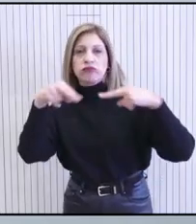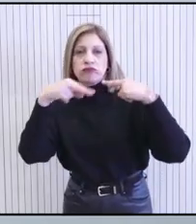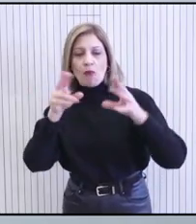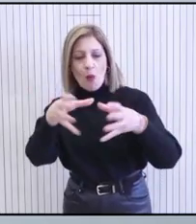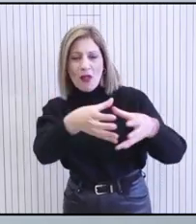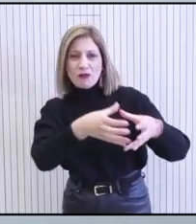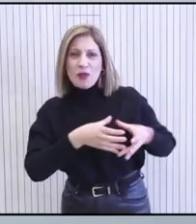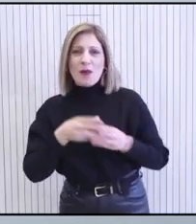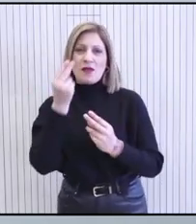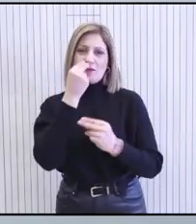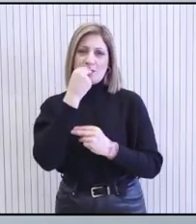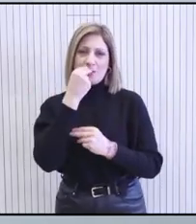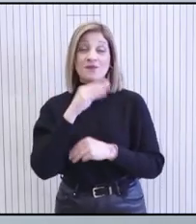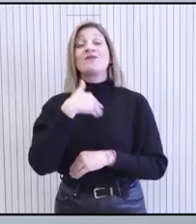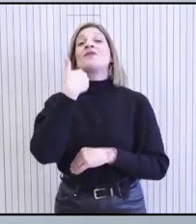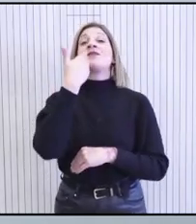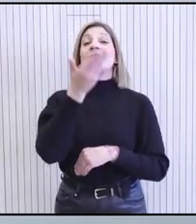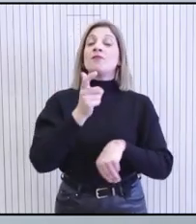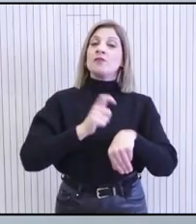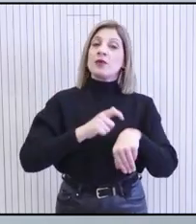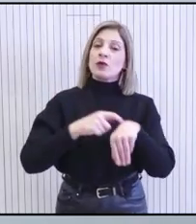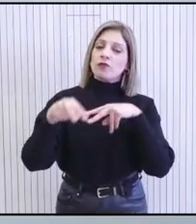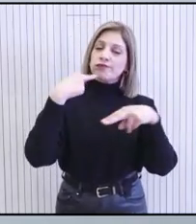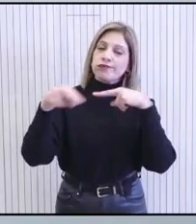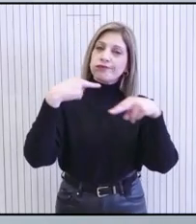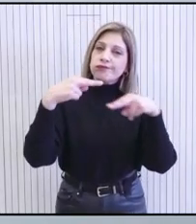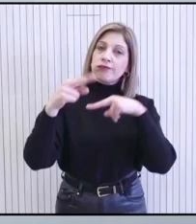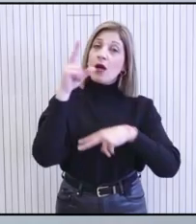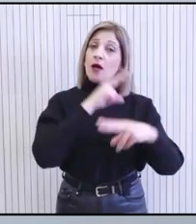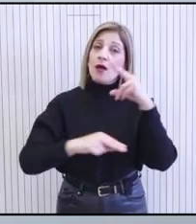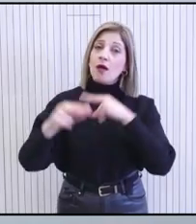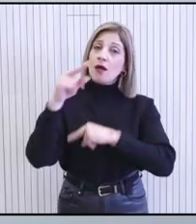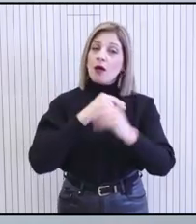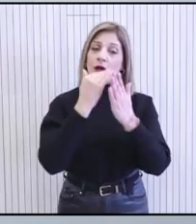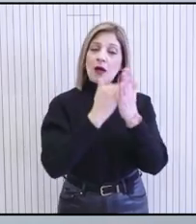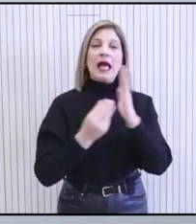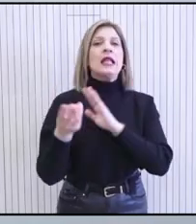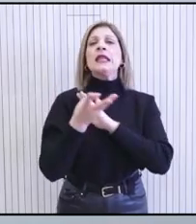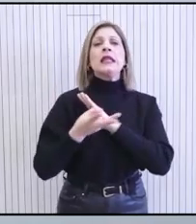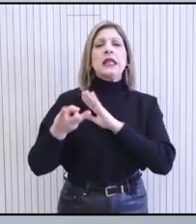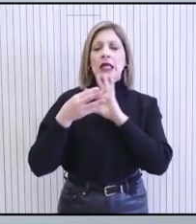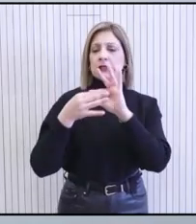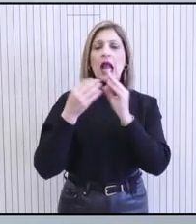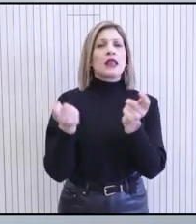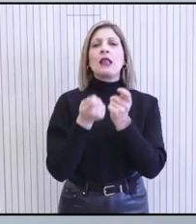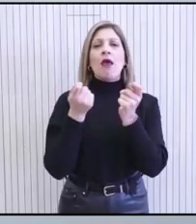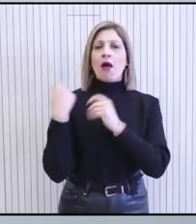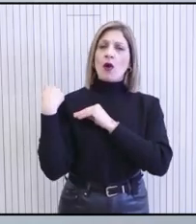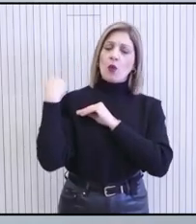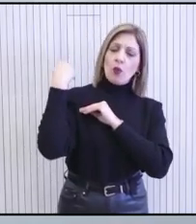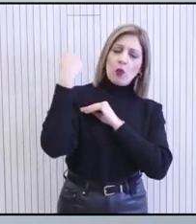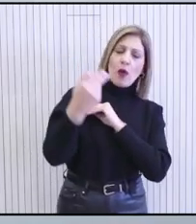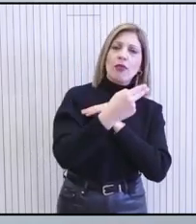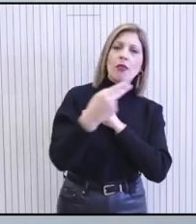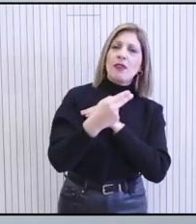των αντιπροσωπιών τους. Κατά την διάρκεια αυτών, θα συζητηθεί μέχρι σήμερα εφαρμογή της τριμερούς συνεργασίας σε διάφορα θέματα που